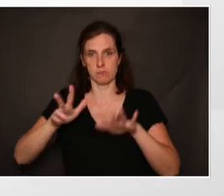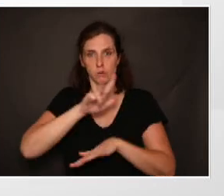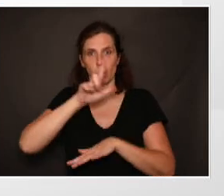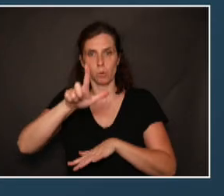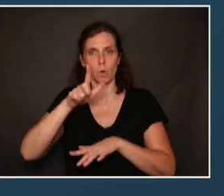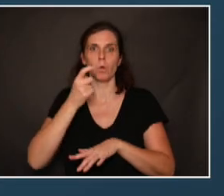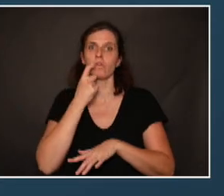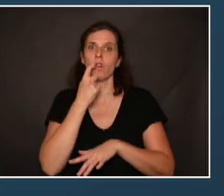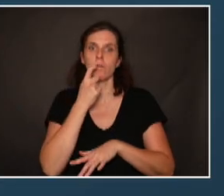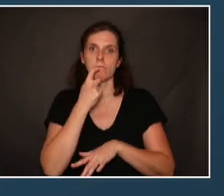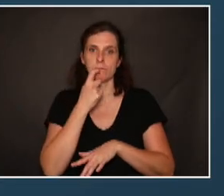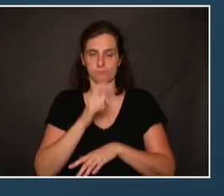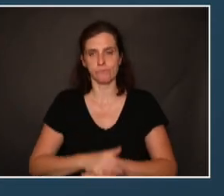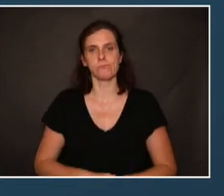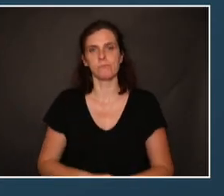permanentes.